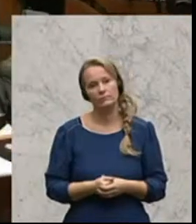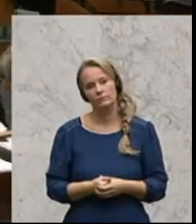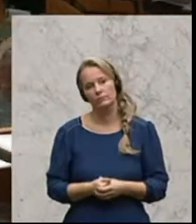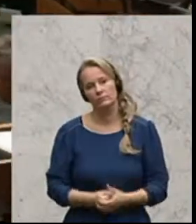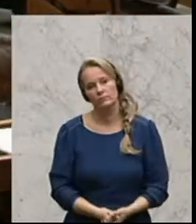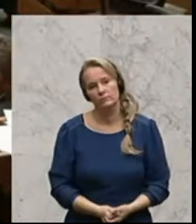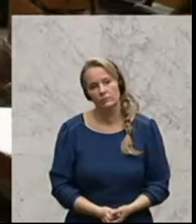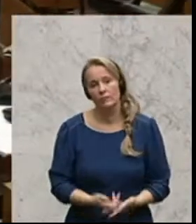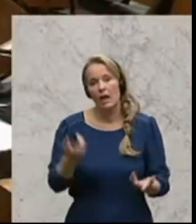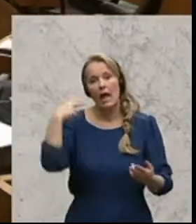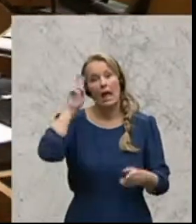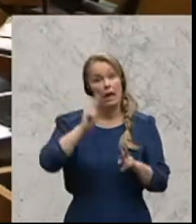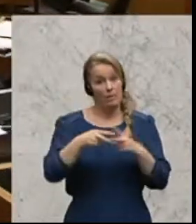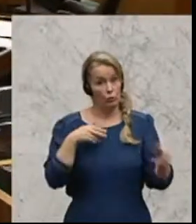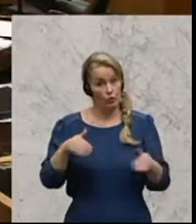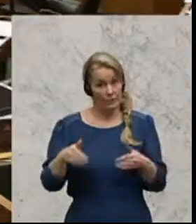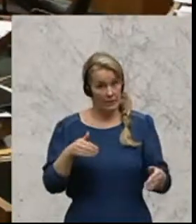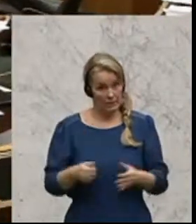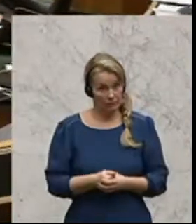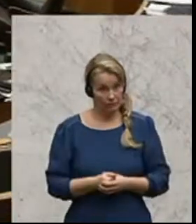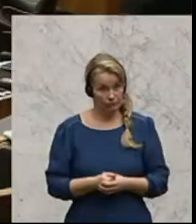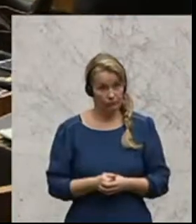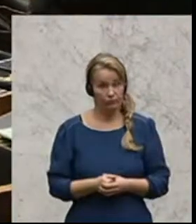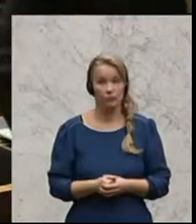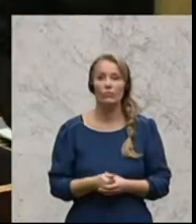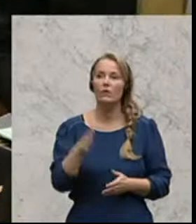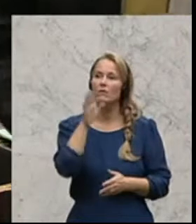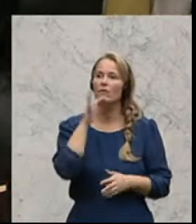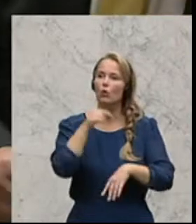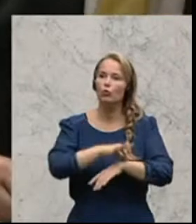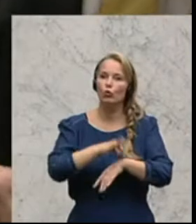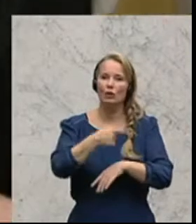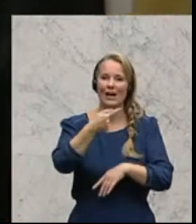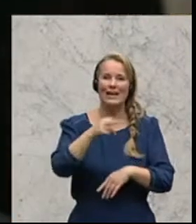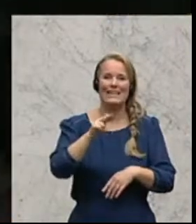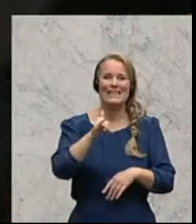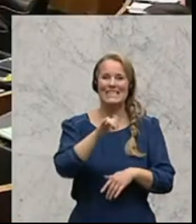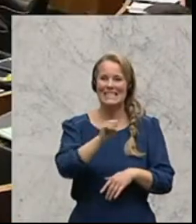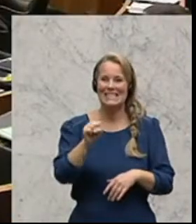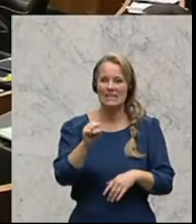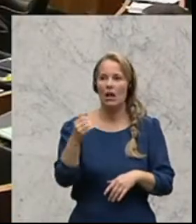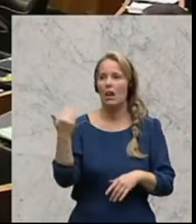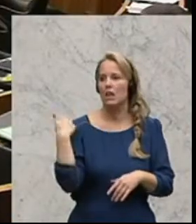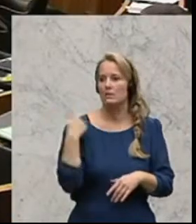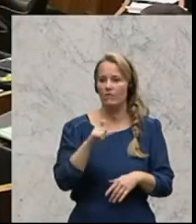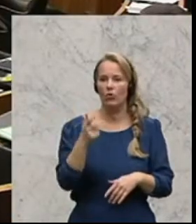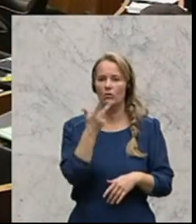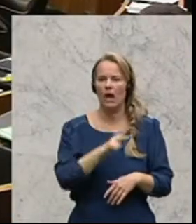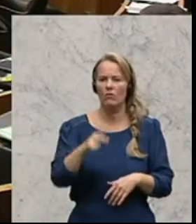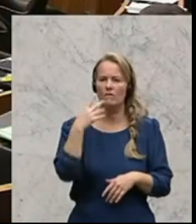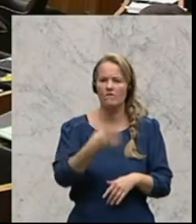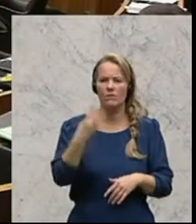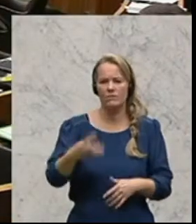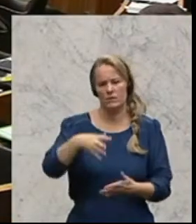Budgetsprecherin der Volkspartei. Herr die Frau Dr. Gries hat vorige Woche einen 344